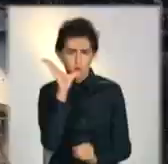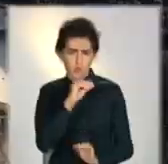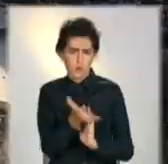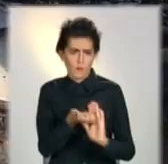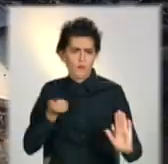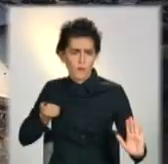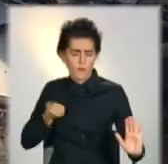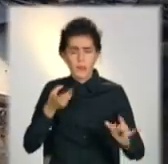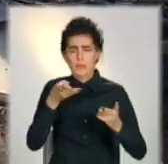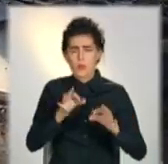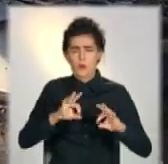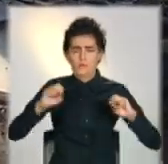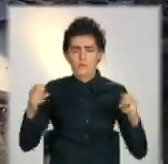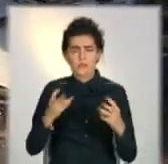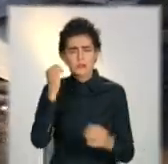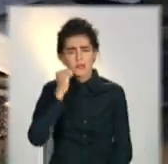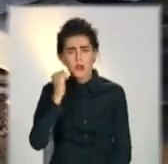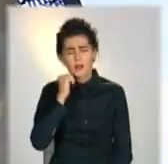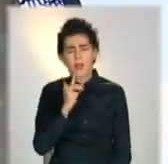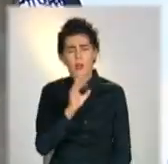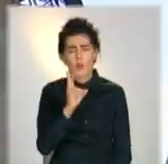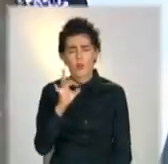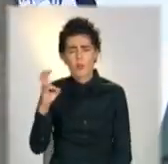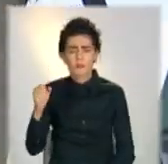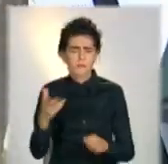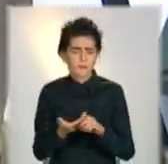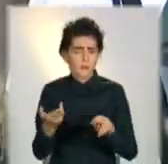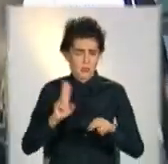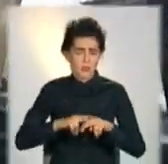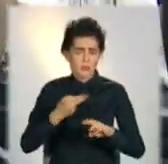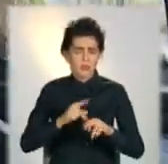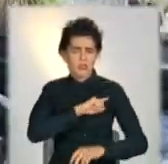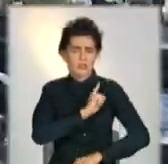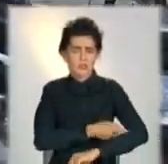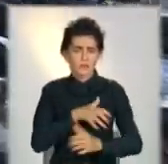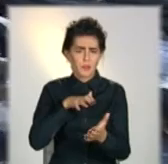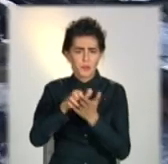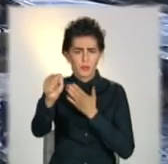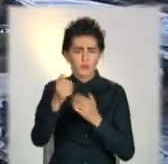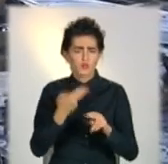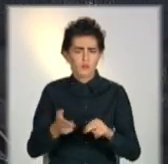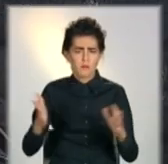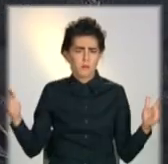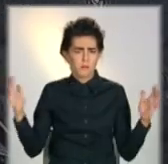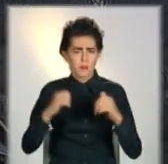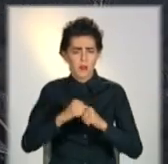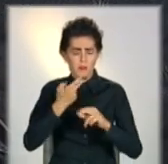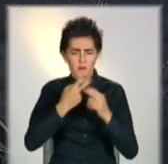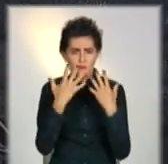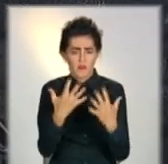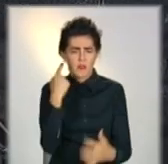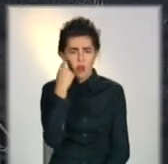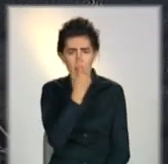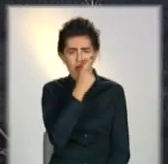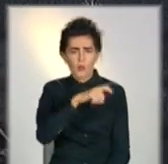Втім згоріло кілька старовинних ікон. Через сильні пошкодження 11-метрова вежа завалилася прямо перед священниками